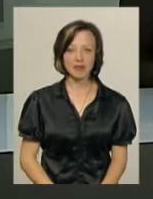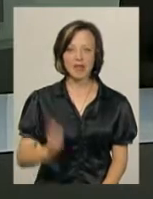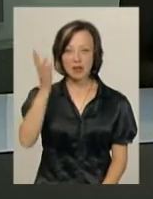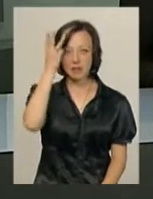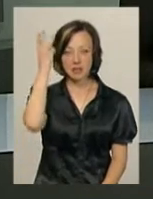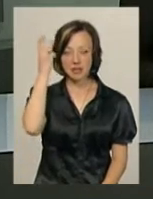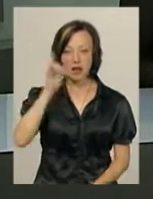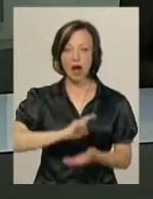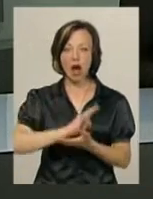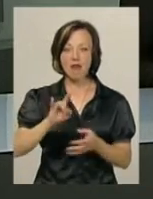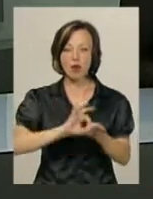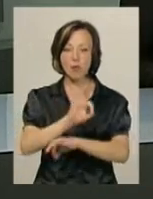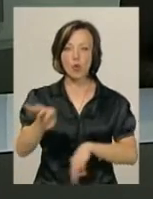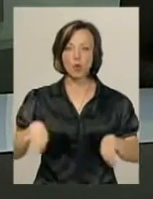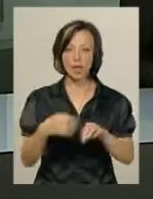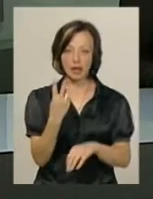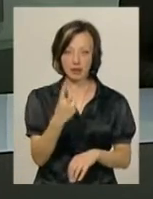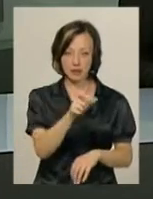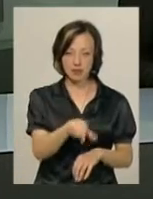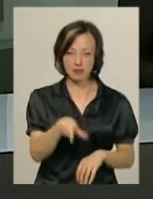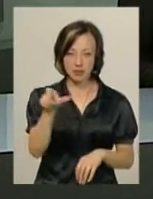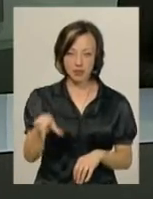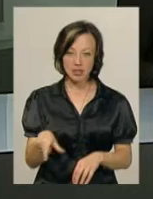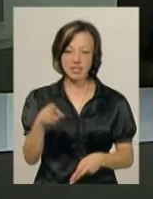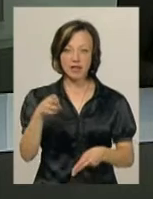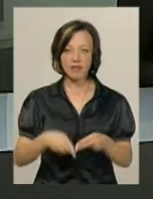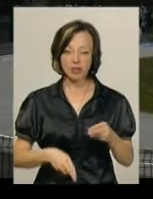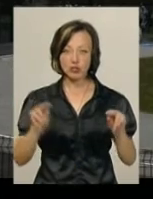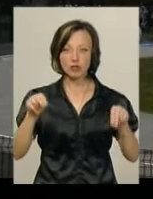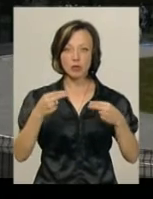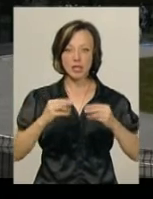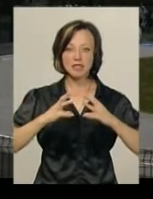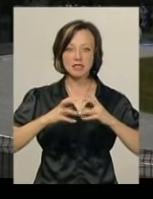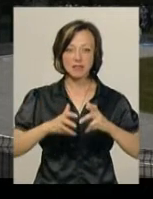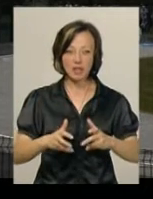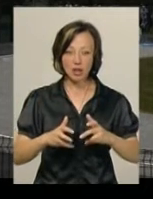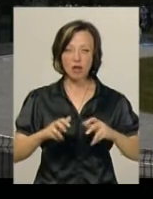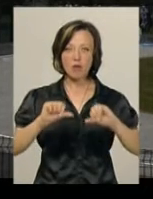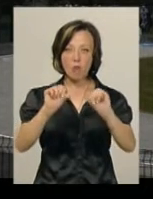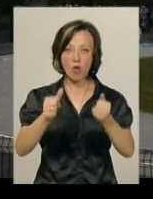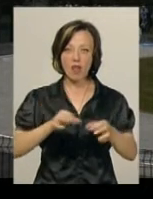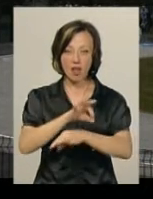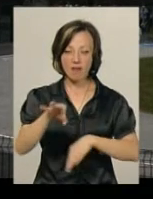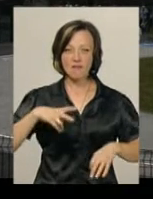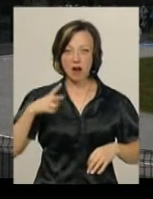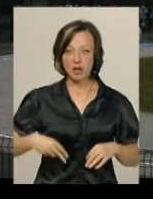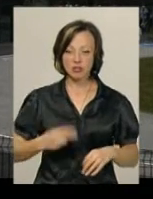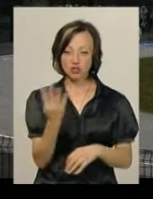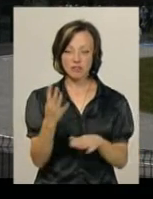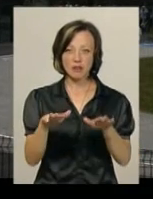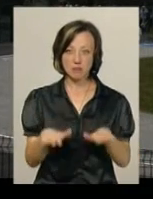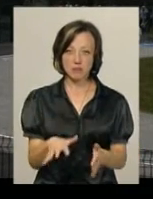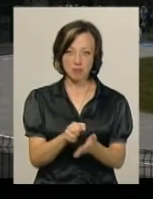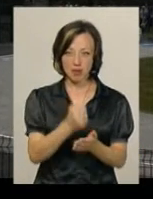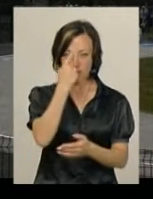Хмельницький авіамоделісти Андрій Мировіцький та Володимир Гериш завершили Чемпіонат світу з кордових моделей у Франції на четвертому місці,